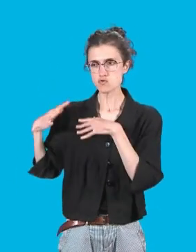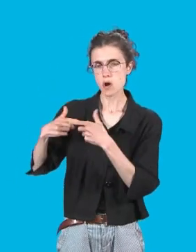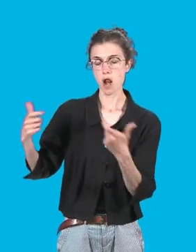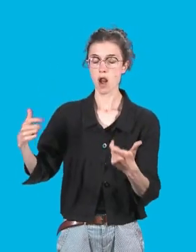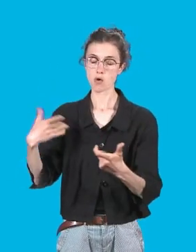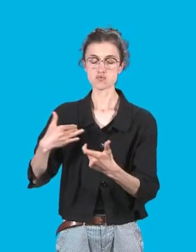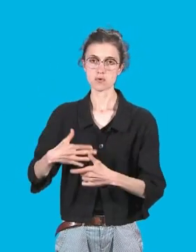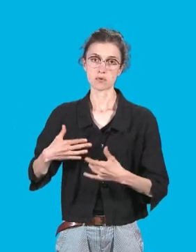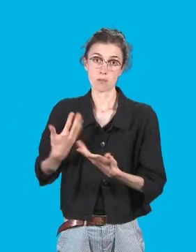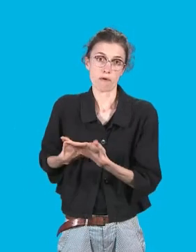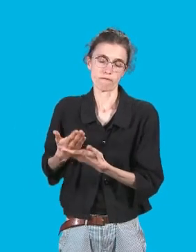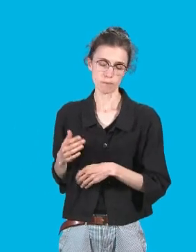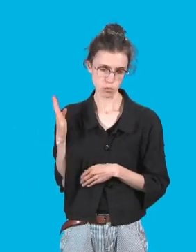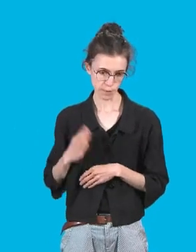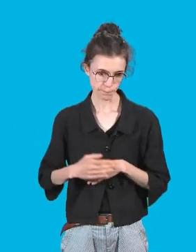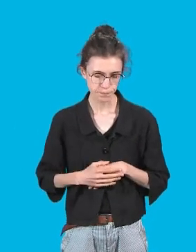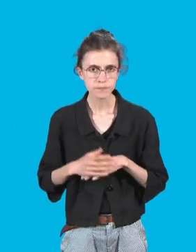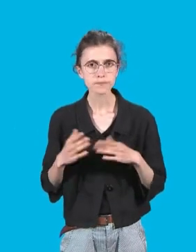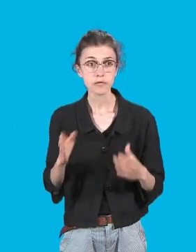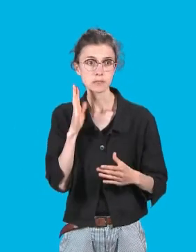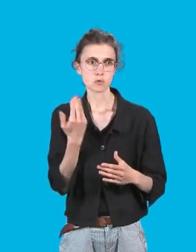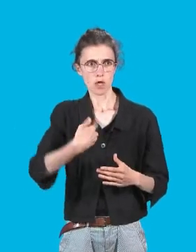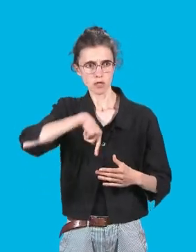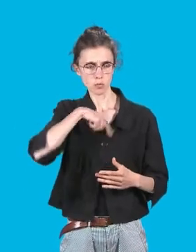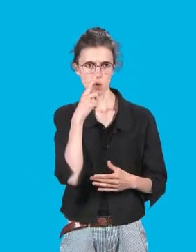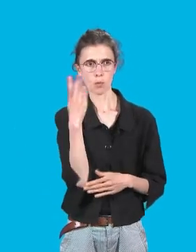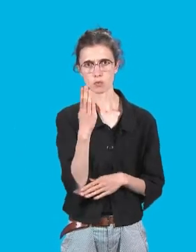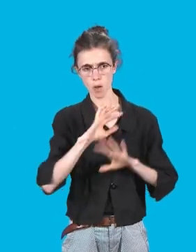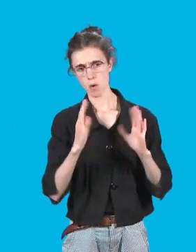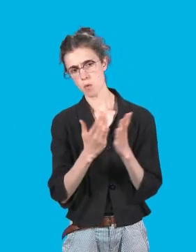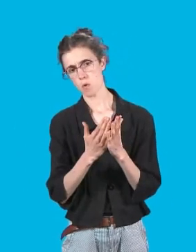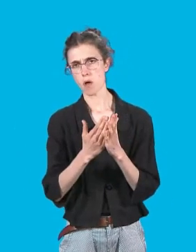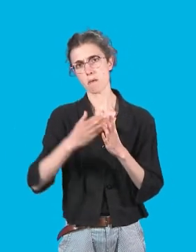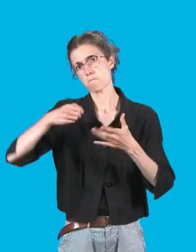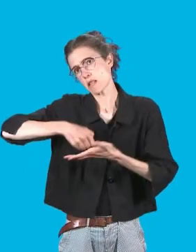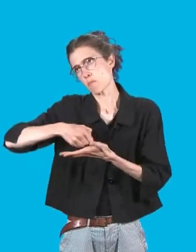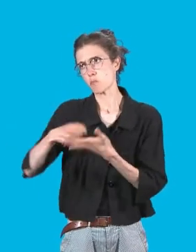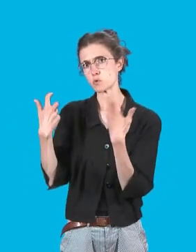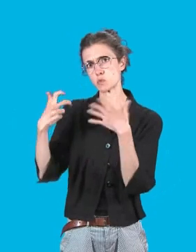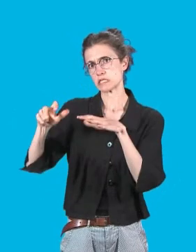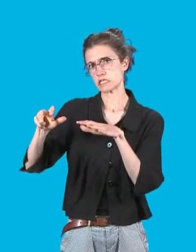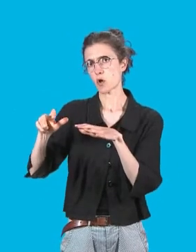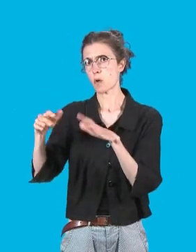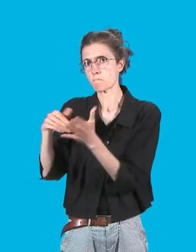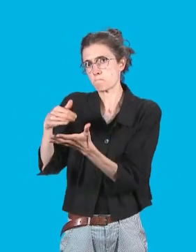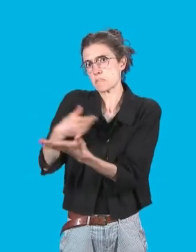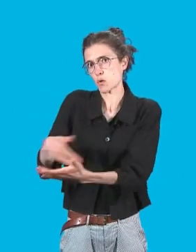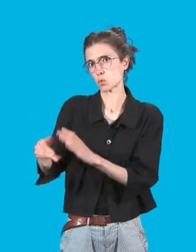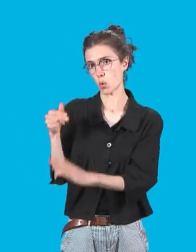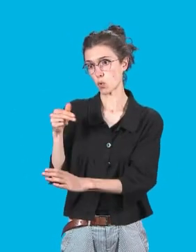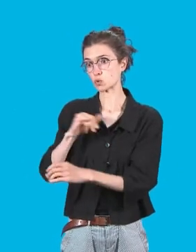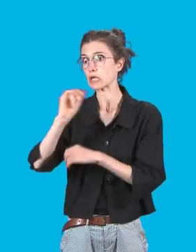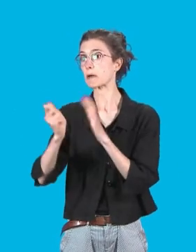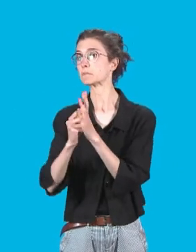majeurs pour notre réseau, et c'est pourquoi nous aurons besoin d'au moins 800 millions d'euros jusqu'en 2040. Ces fonds seront